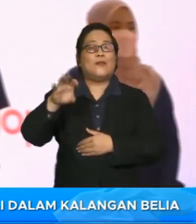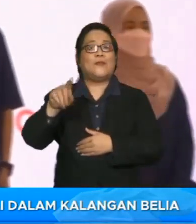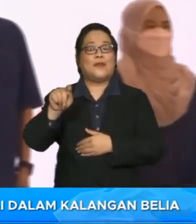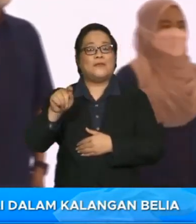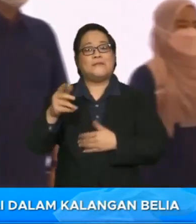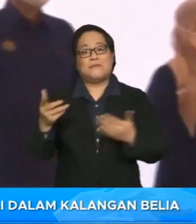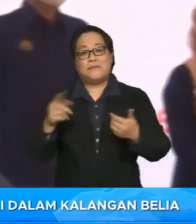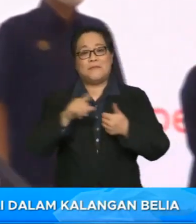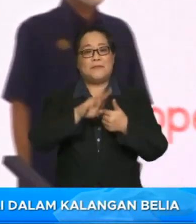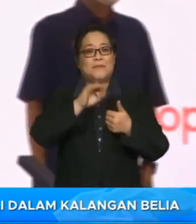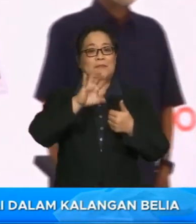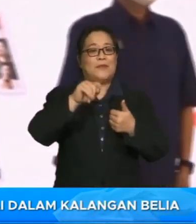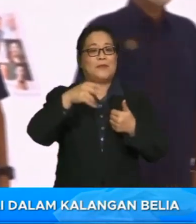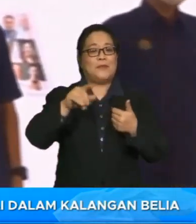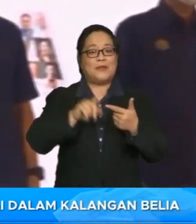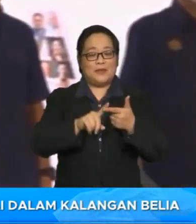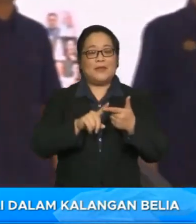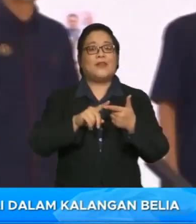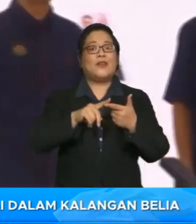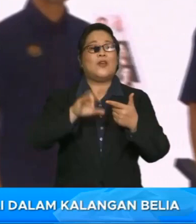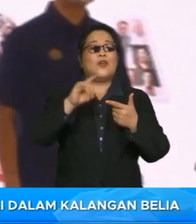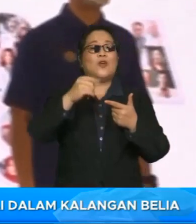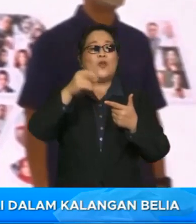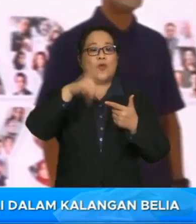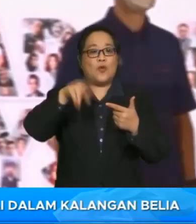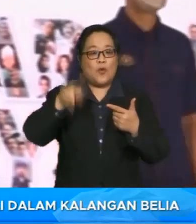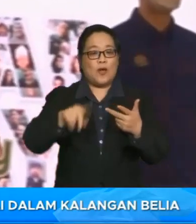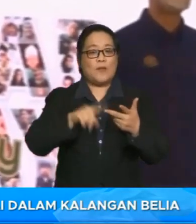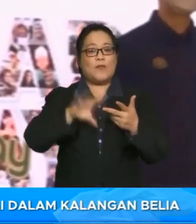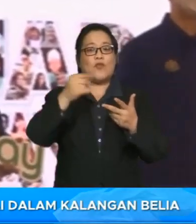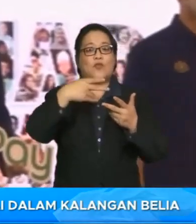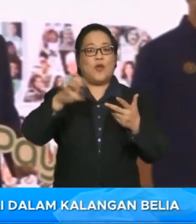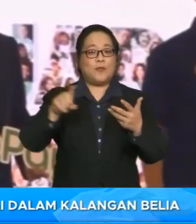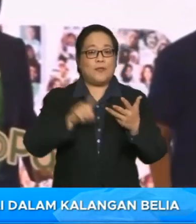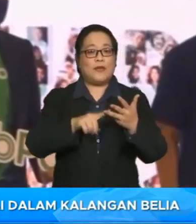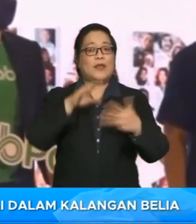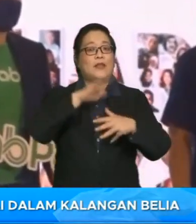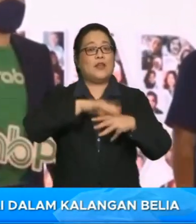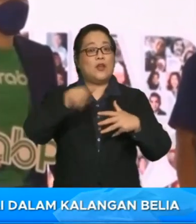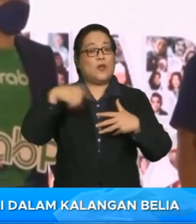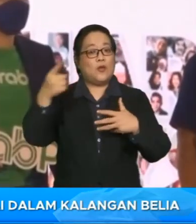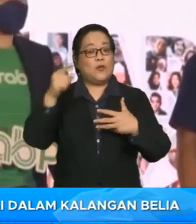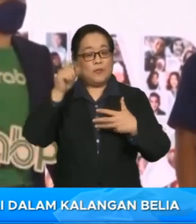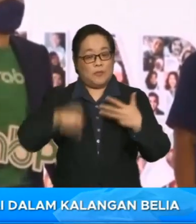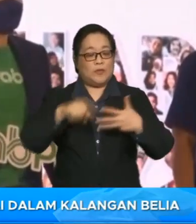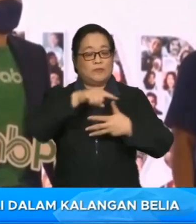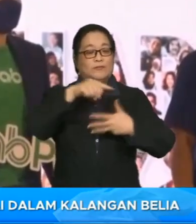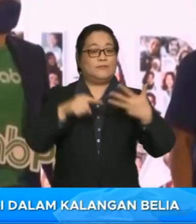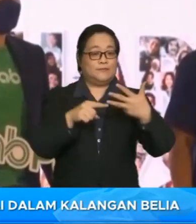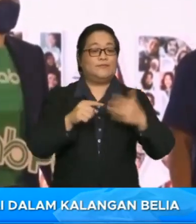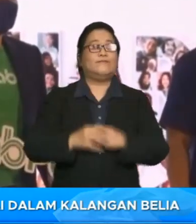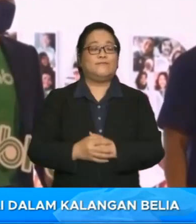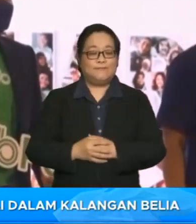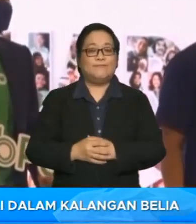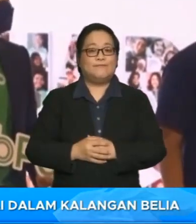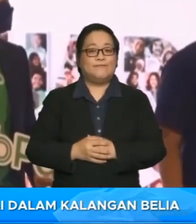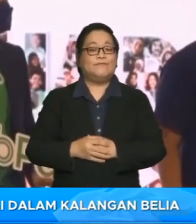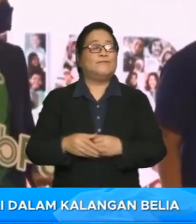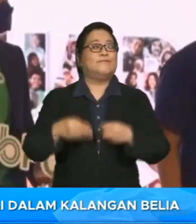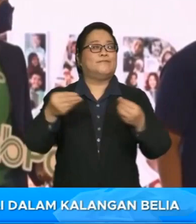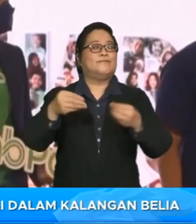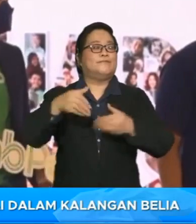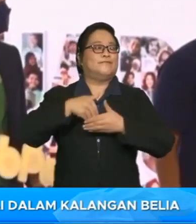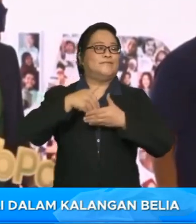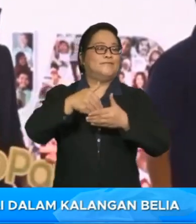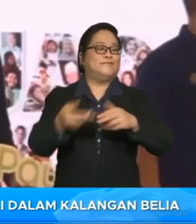iaitu BigPay, GrabPay, ShopeePay atau Touch & Go e-Wallet. Keempat-empat penyedia e-DOMPED ini juga memberikan